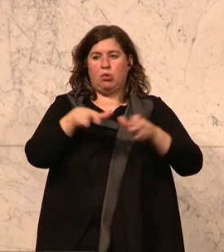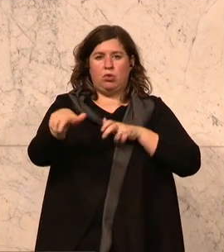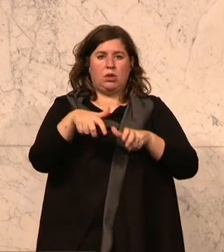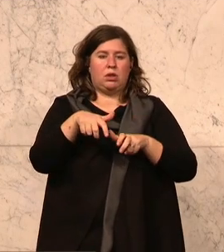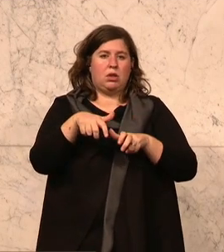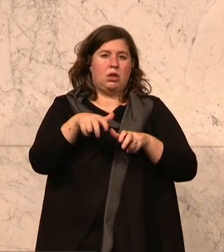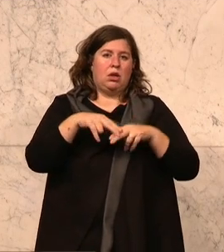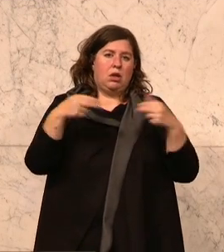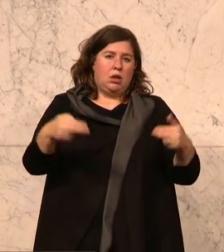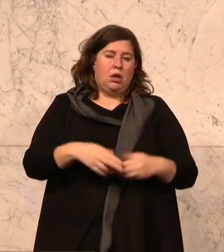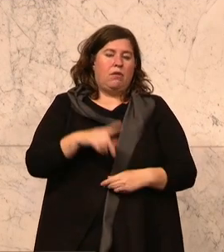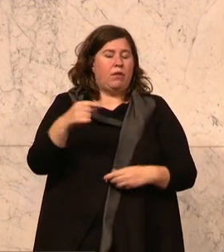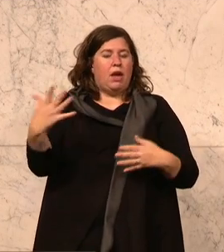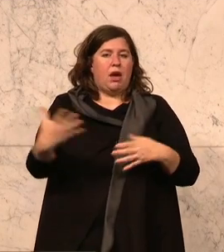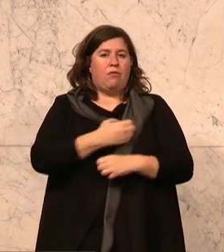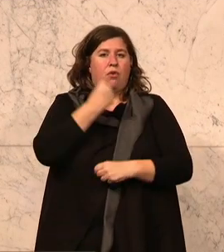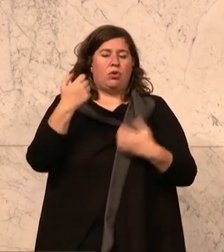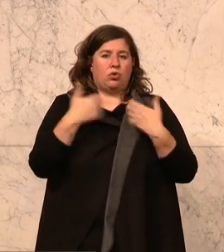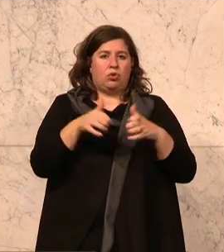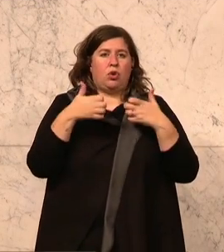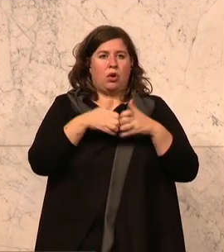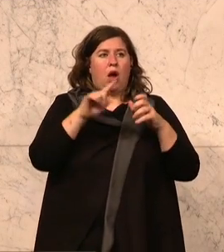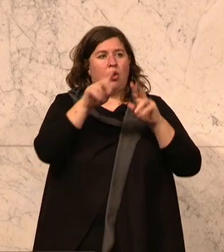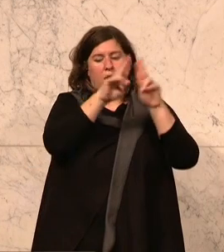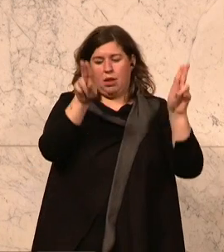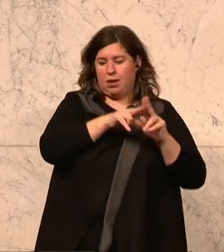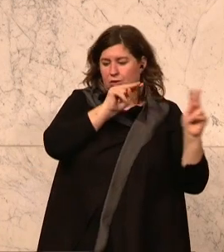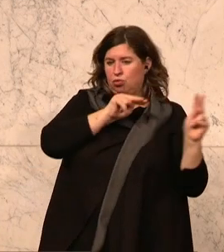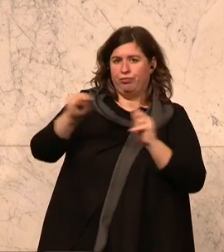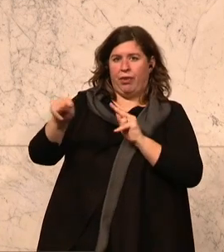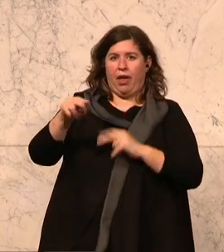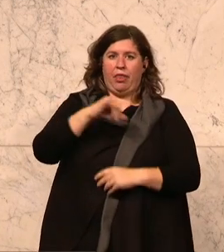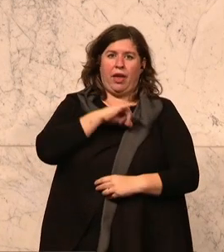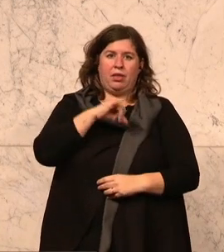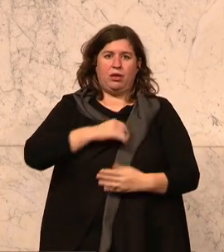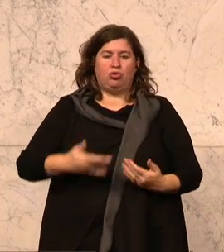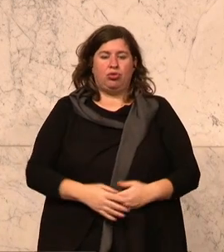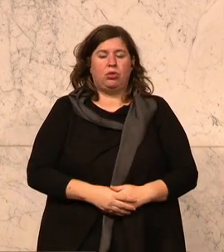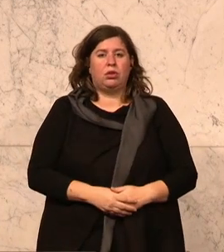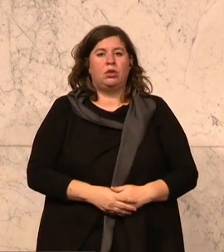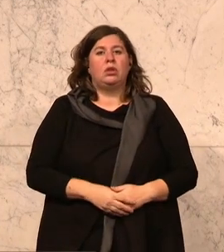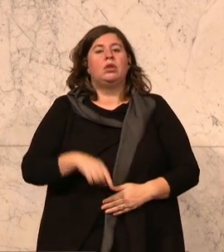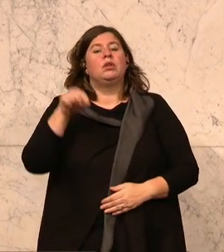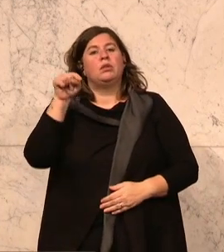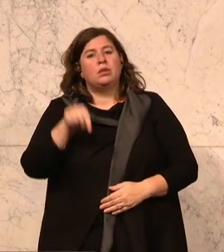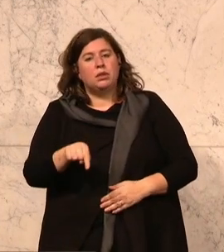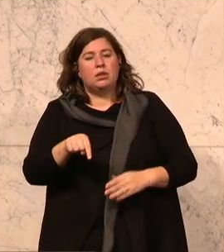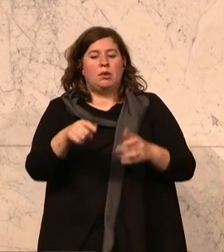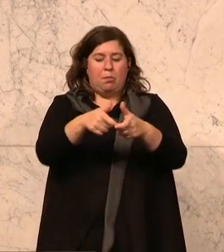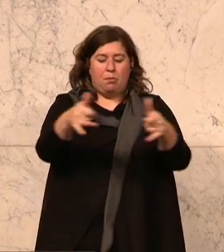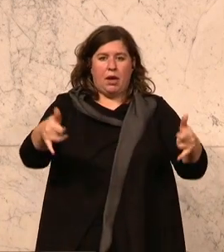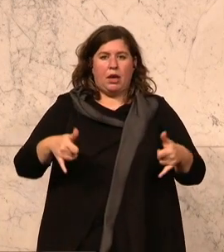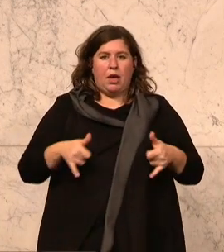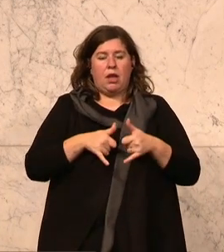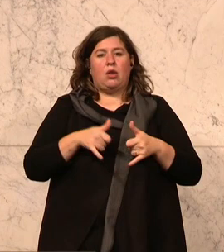Eine Success Story, um die wir auch international sehr beneidet werden. Dieses Paket ist ökologisch,